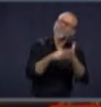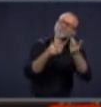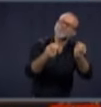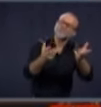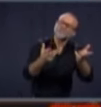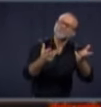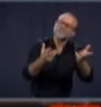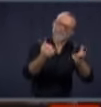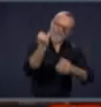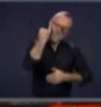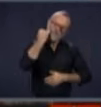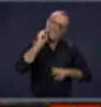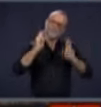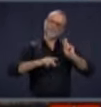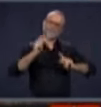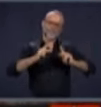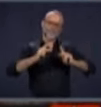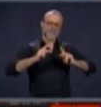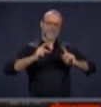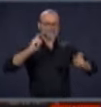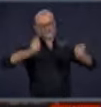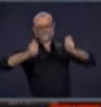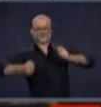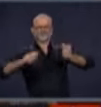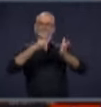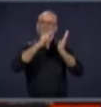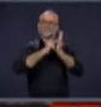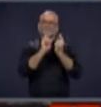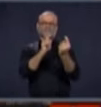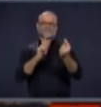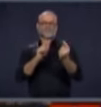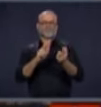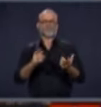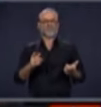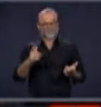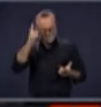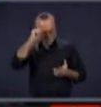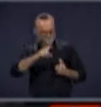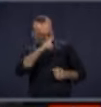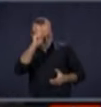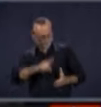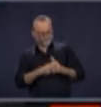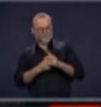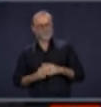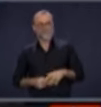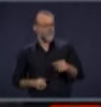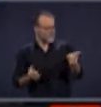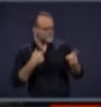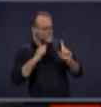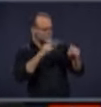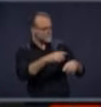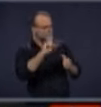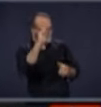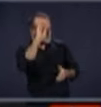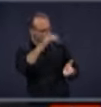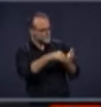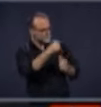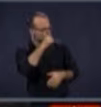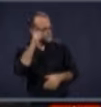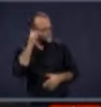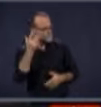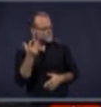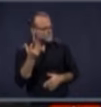ferez-vous si les gens ne respectent pas la distanciation sociale pendant l'été? Écoutez, moi, j'étais à Montréal hier.